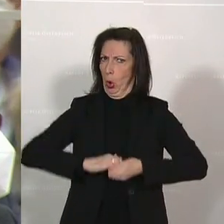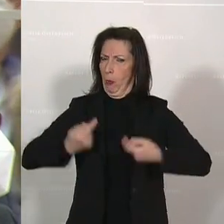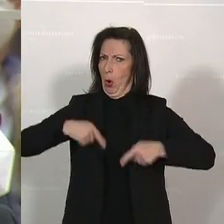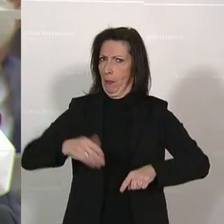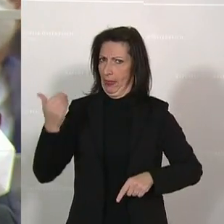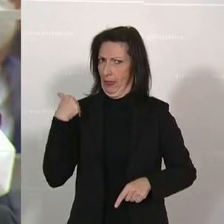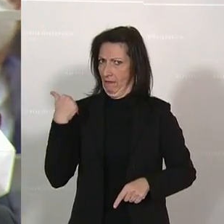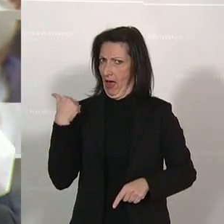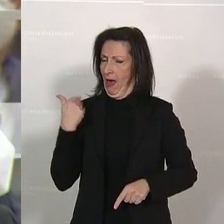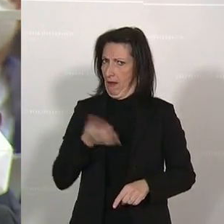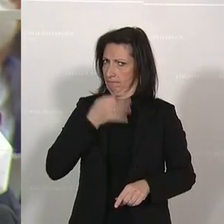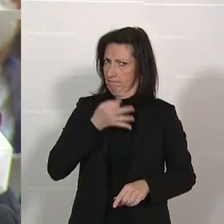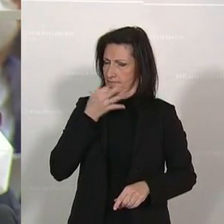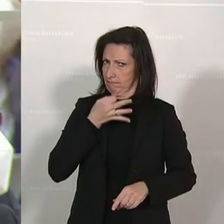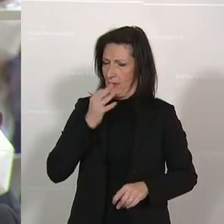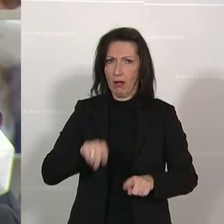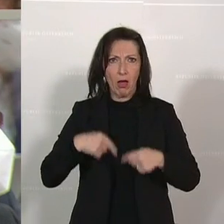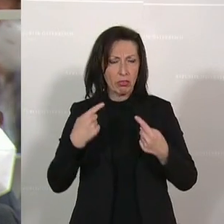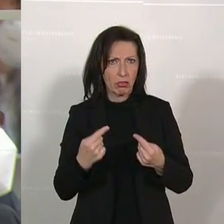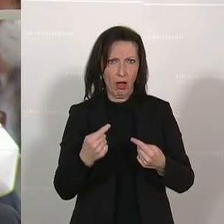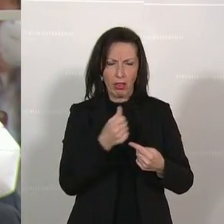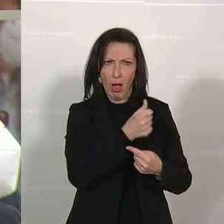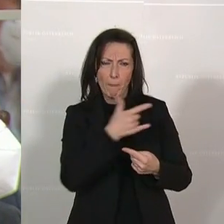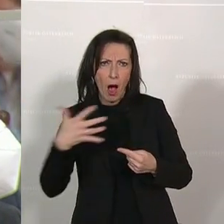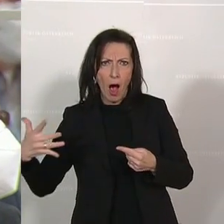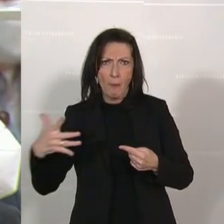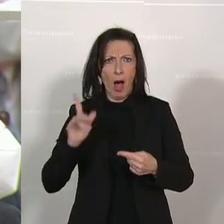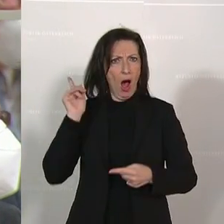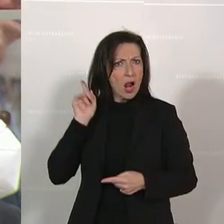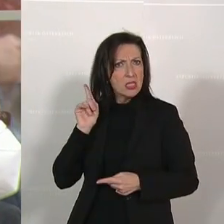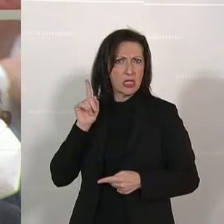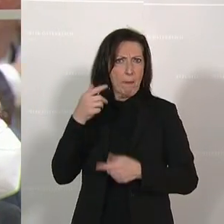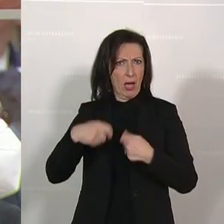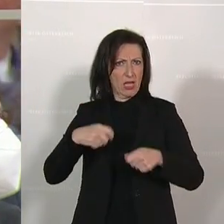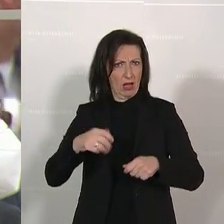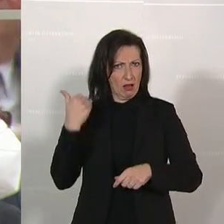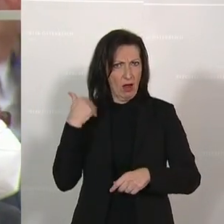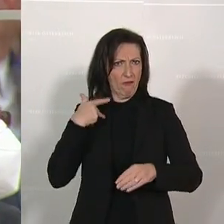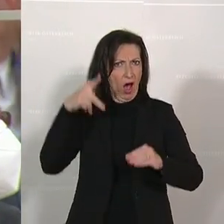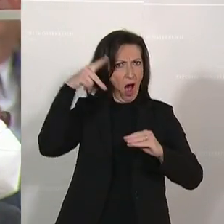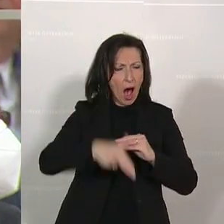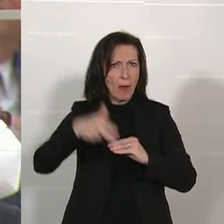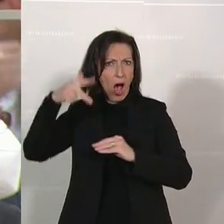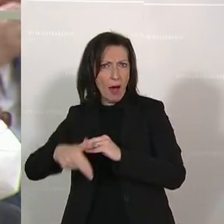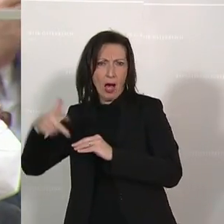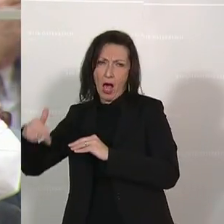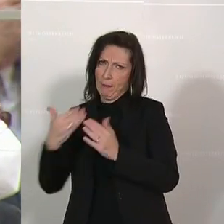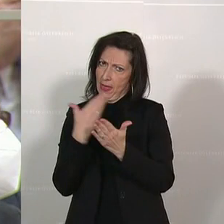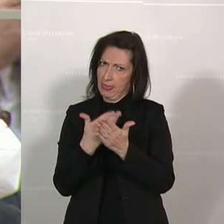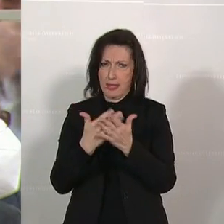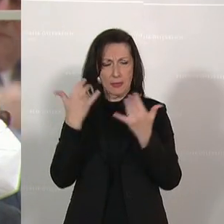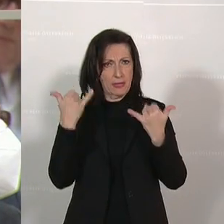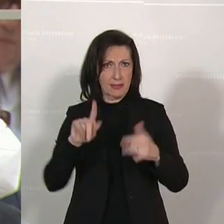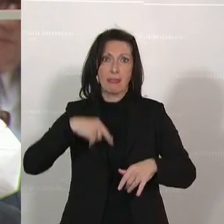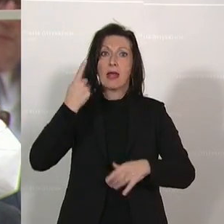gemeldet hat. Es hat dann mehrere Unterbrechungen durch Sie gegeben und deshalb habe ich zwei Anregungen für die nächste